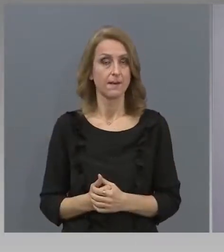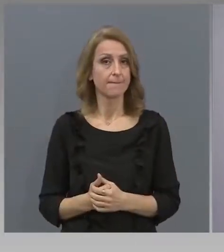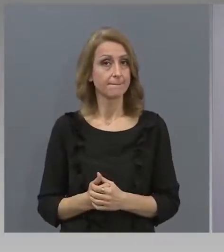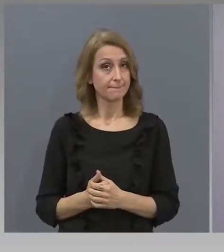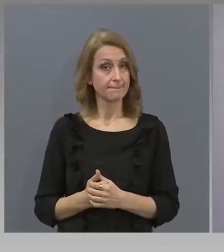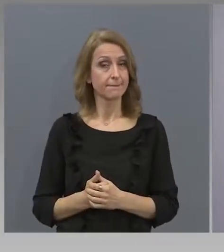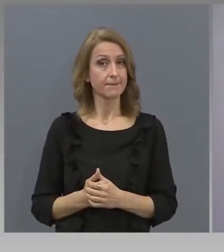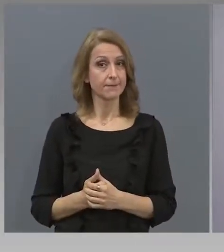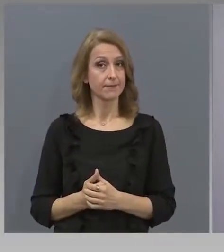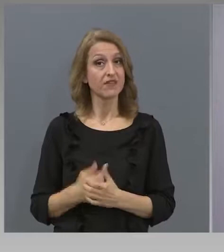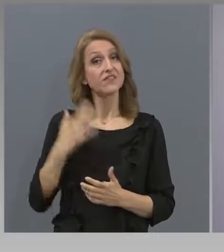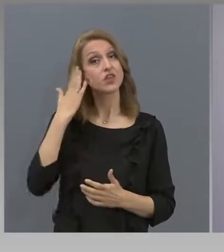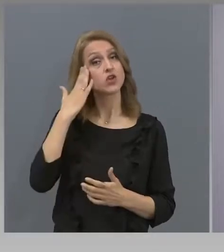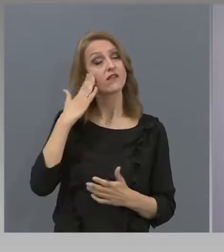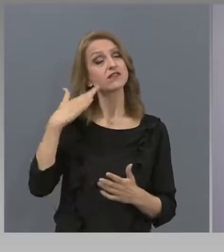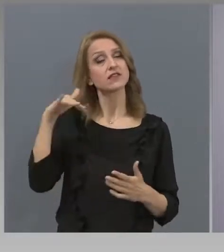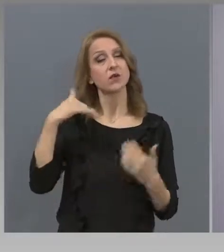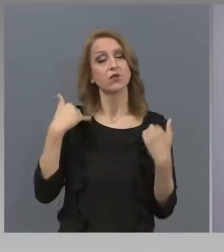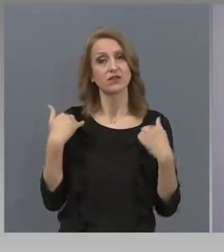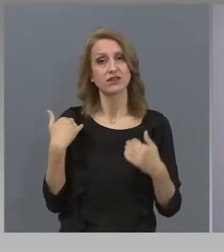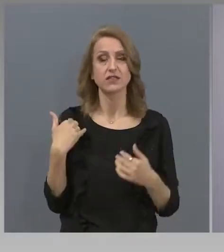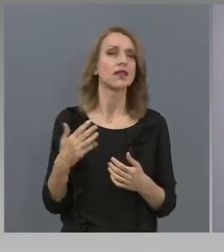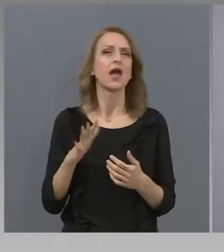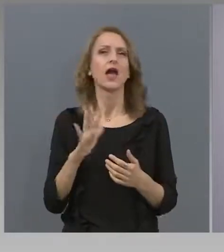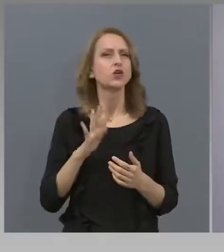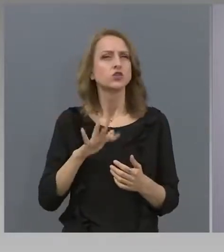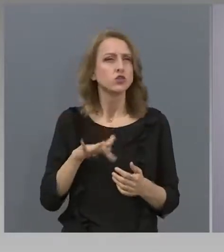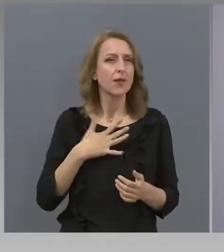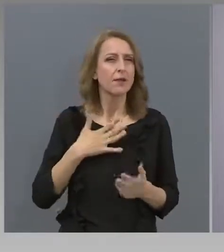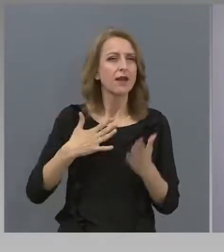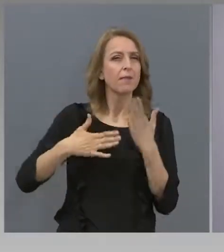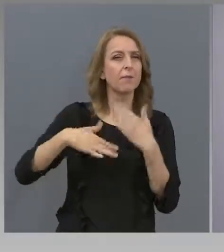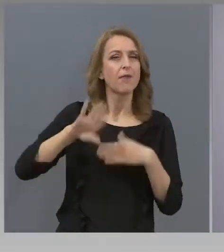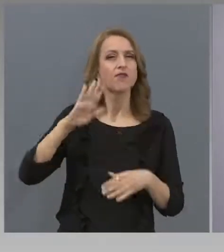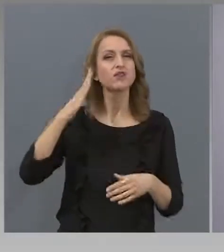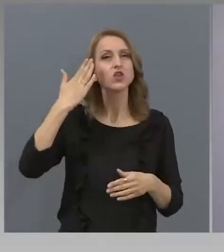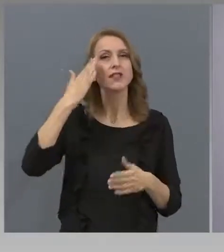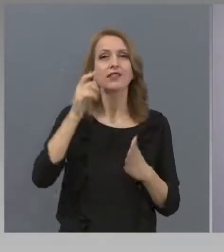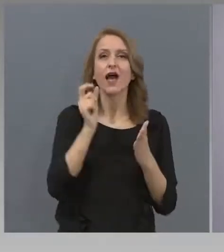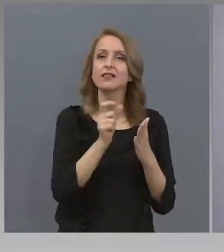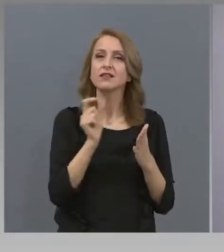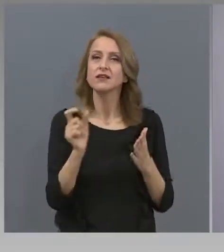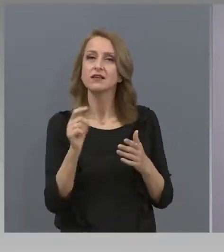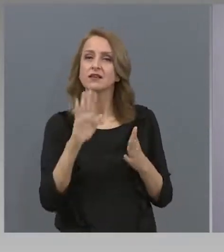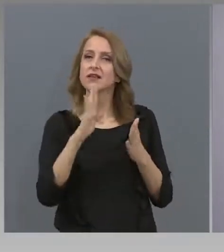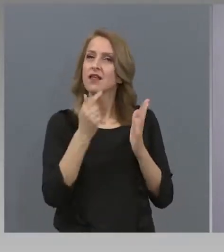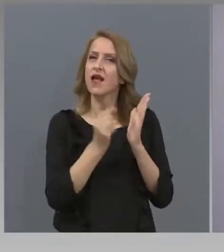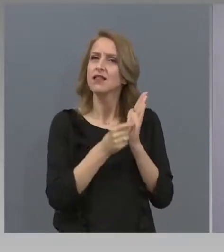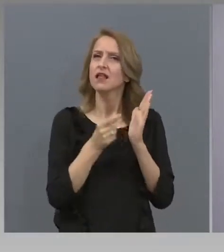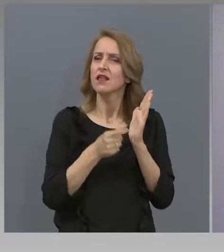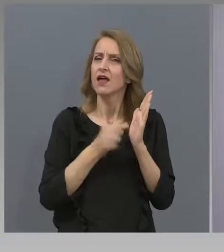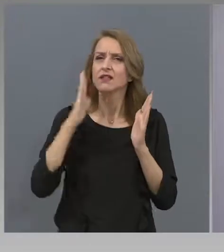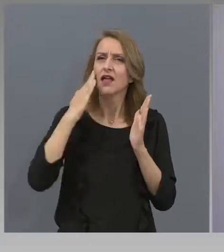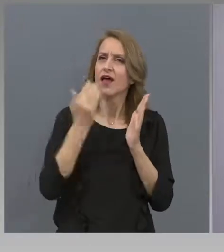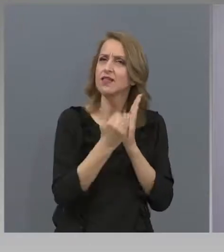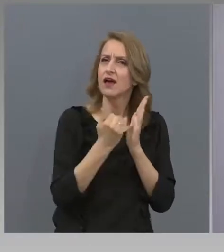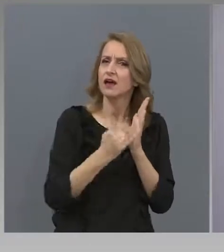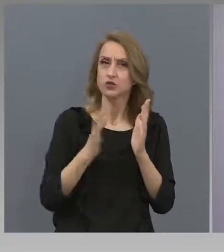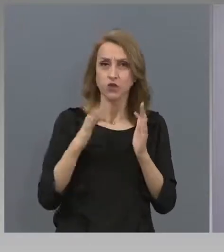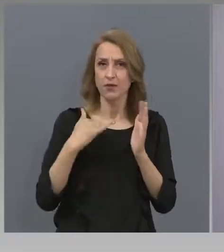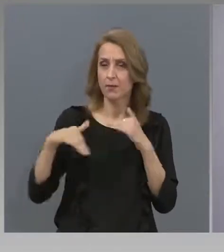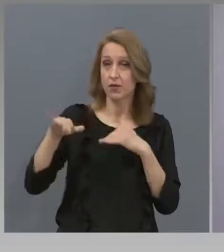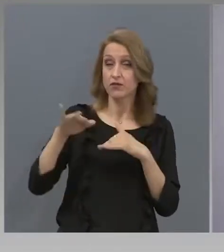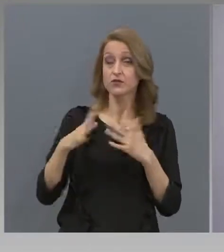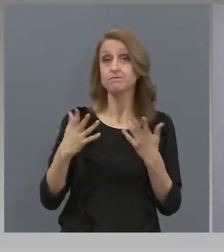А дали ще има повече възможни дати за явяване на изпити? Знам, че има предварителни изпити и ретовни. Една част от